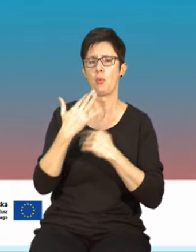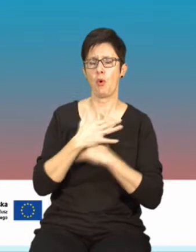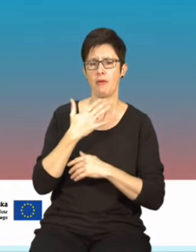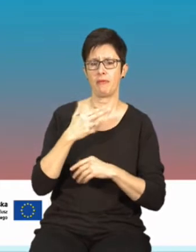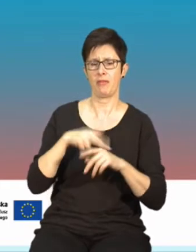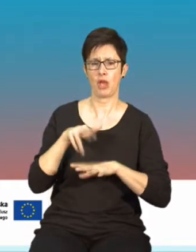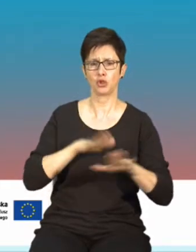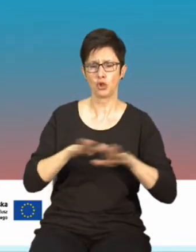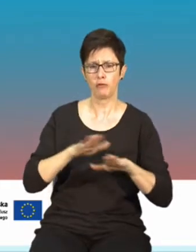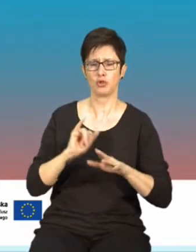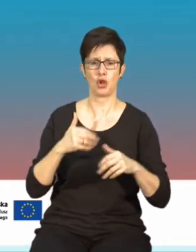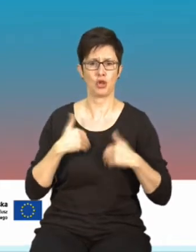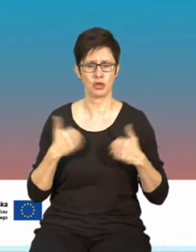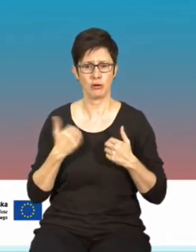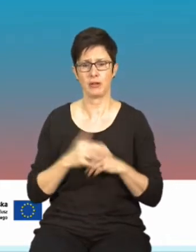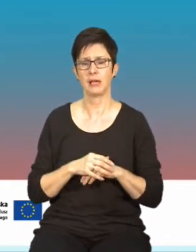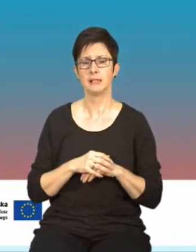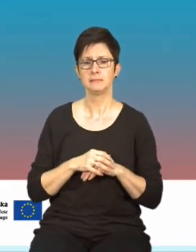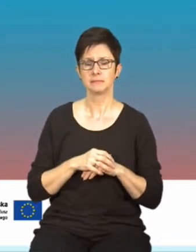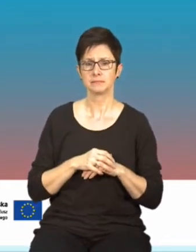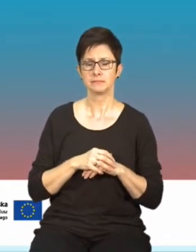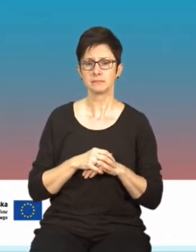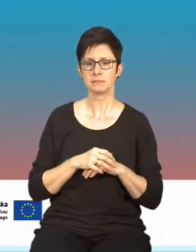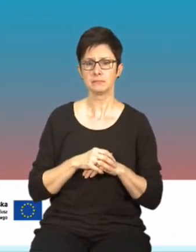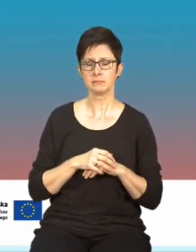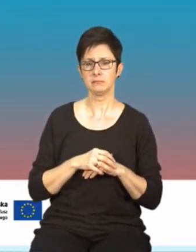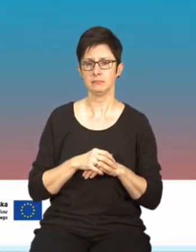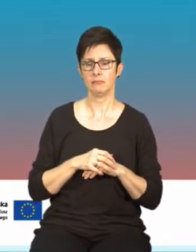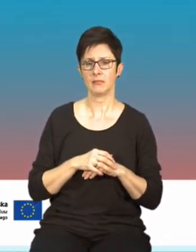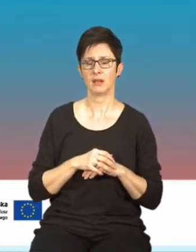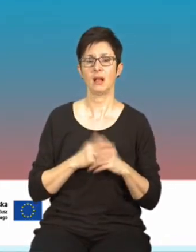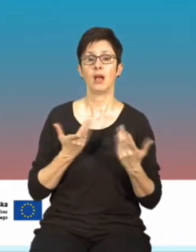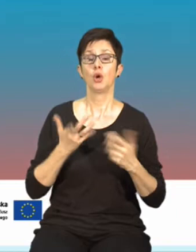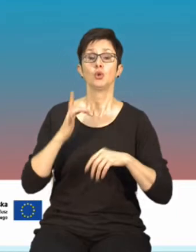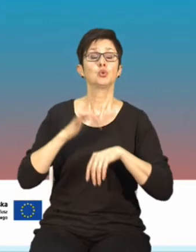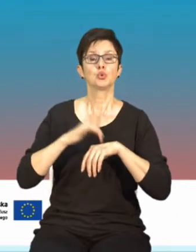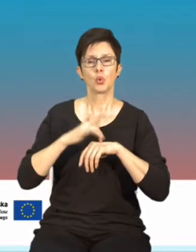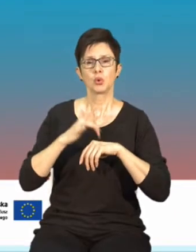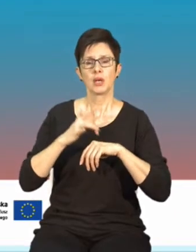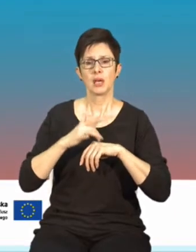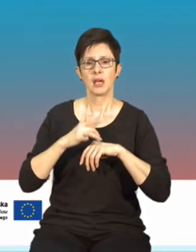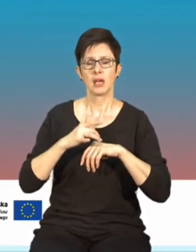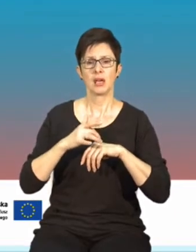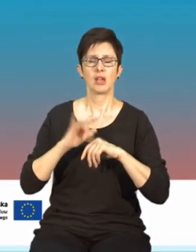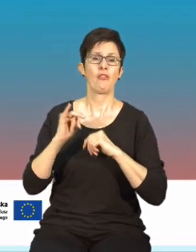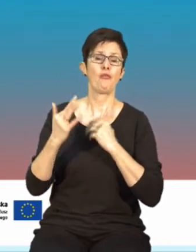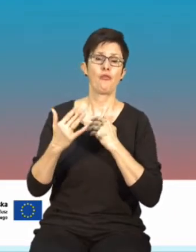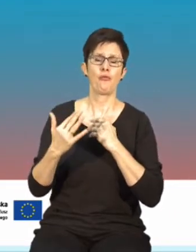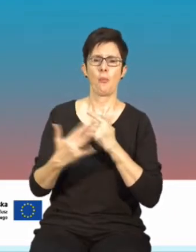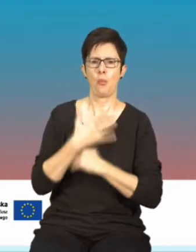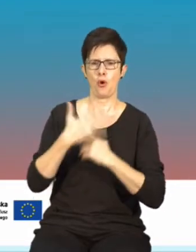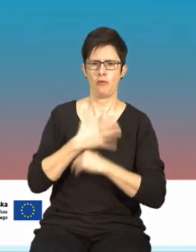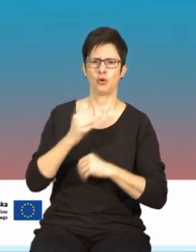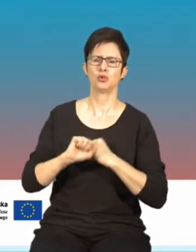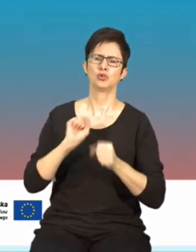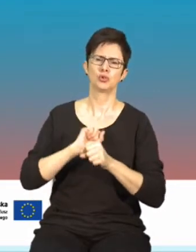od tych, o których wspomniałam przed chwilą, to jest to, że ewentualne potencjalne skutki i jakikolwiek wpływ są bardzo